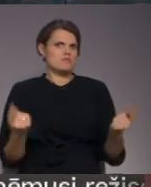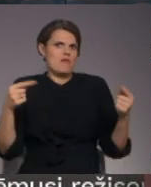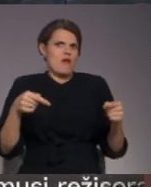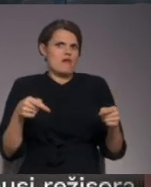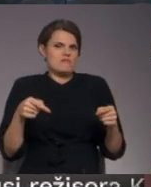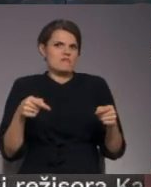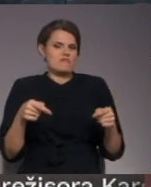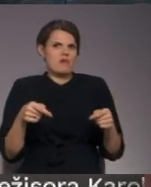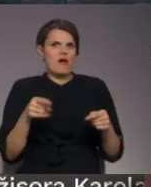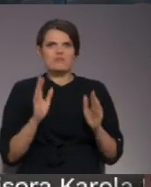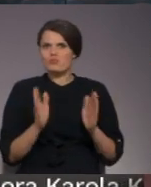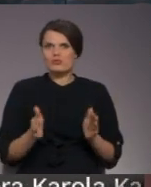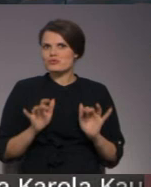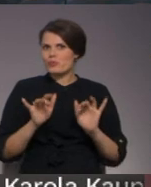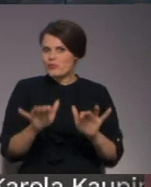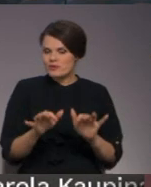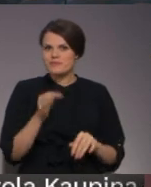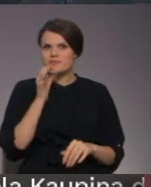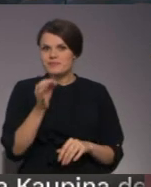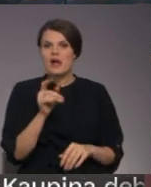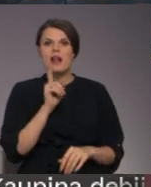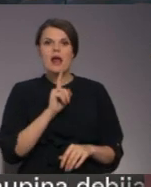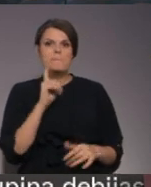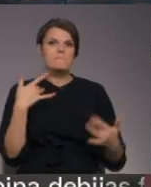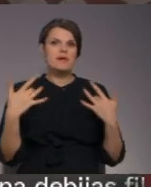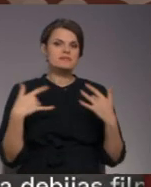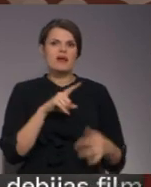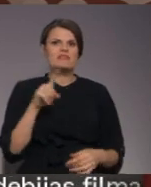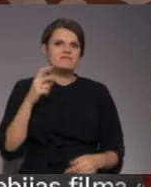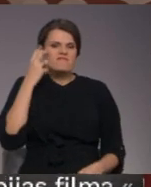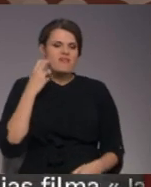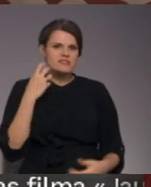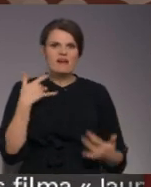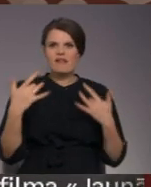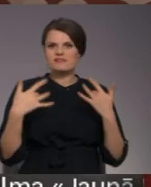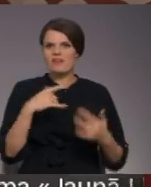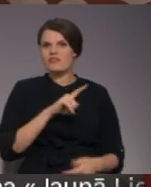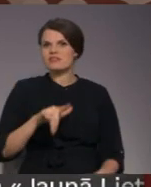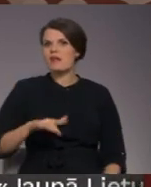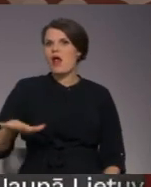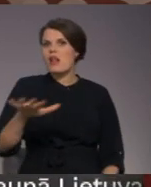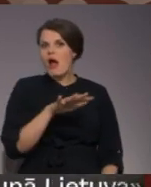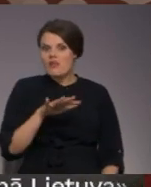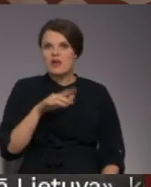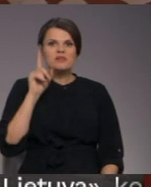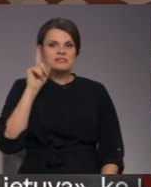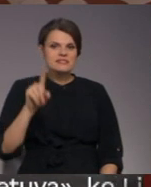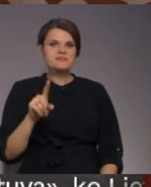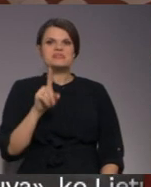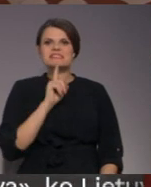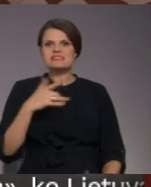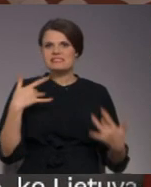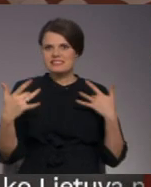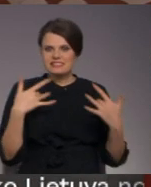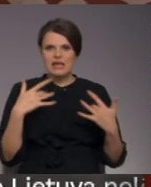Sveiks, Jāni! Liepājas teātras ir vecākais teātras Latvijā. Un kā zināmas, Liepājas teātras